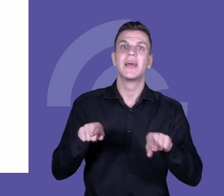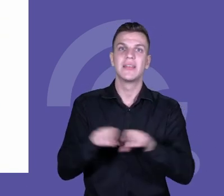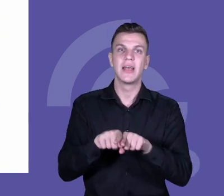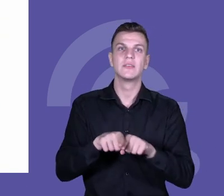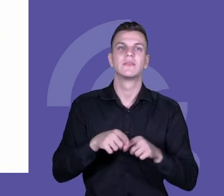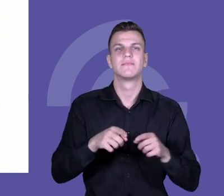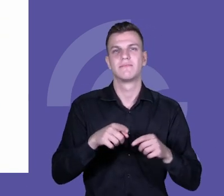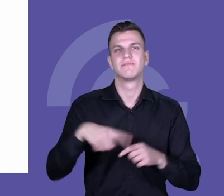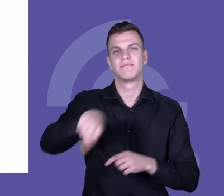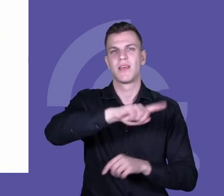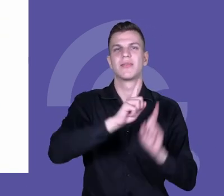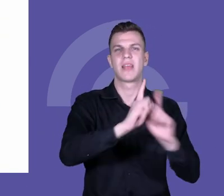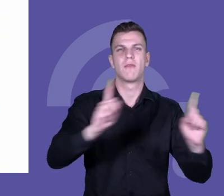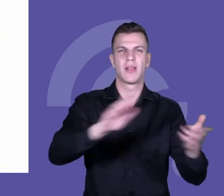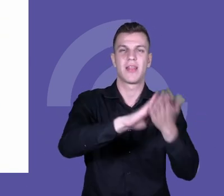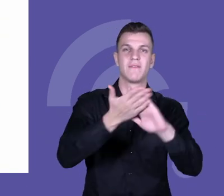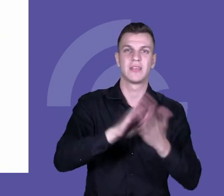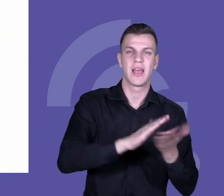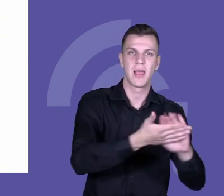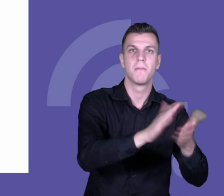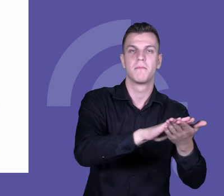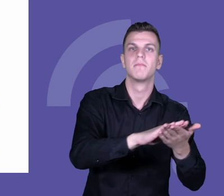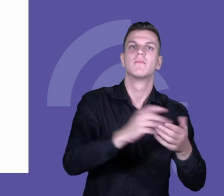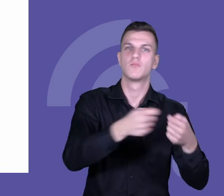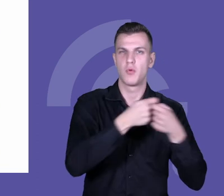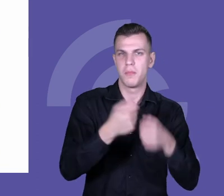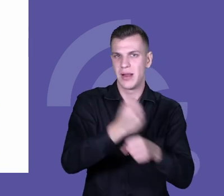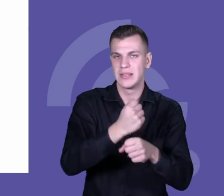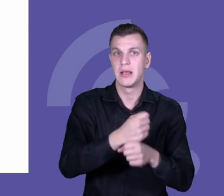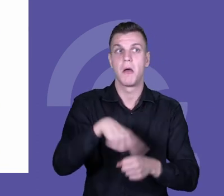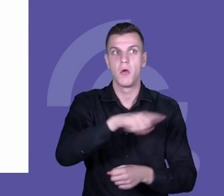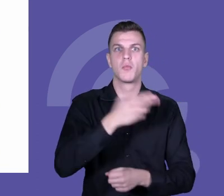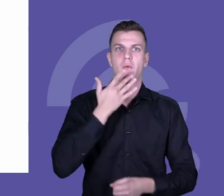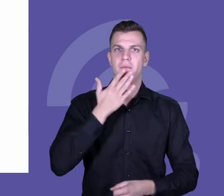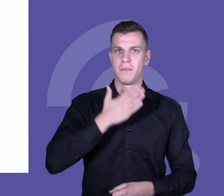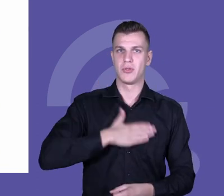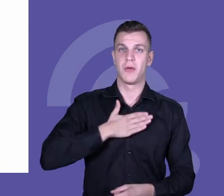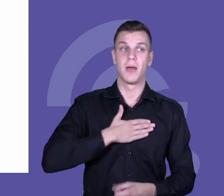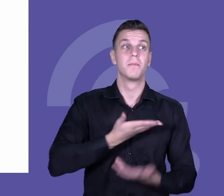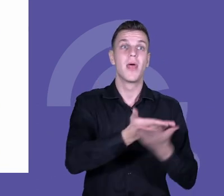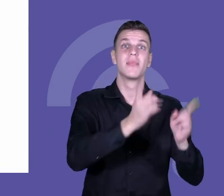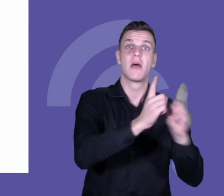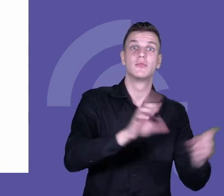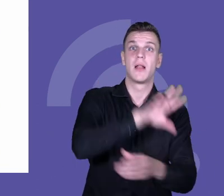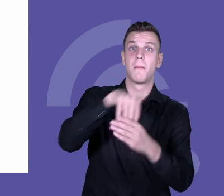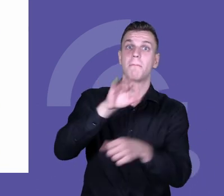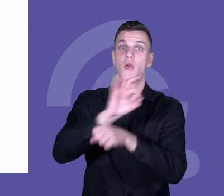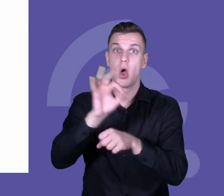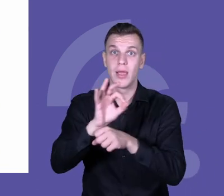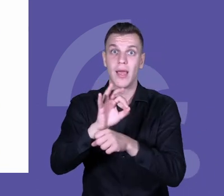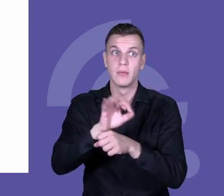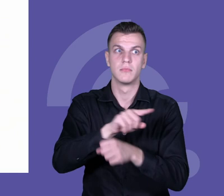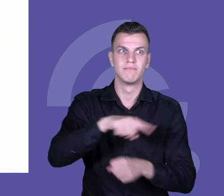zespołu. To rzeczywiście było widać, że nauczyciele, którzy byli nauczycielami w projekcie, bardzo na sobie też polegali,